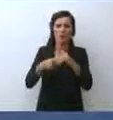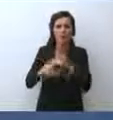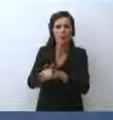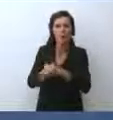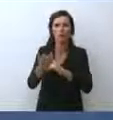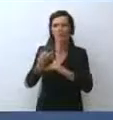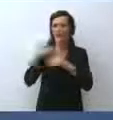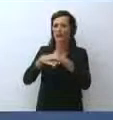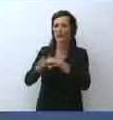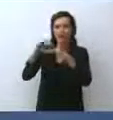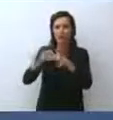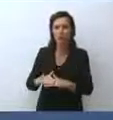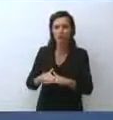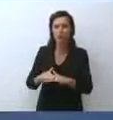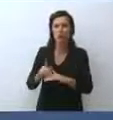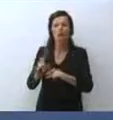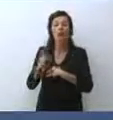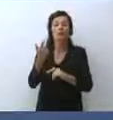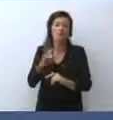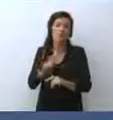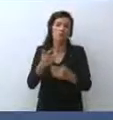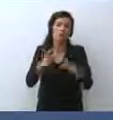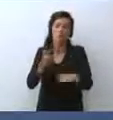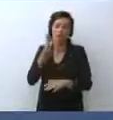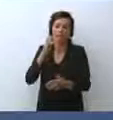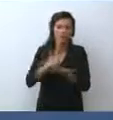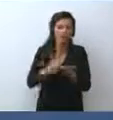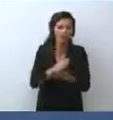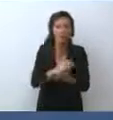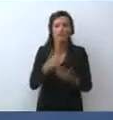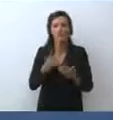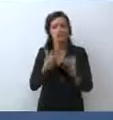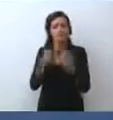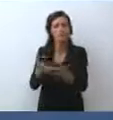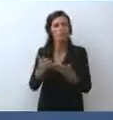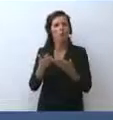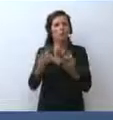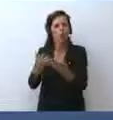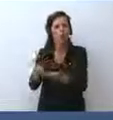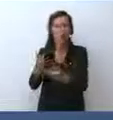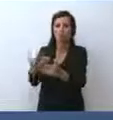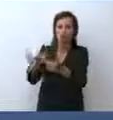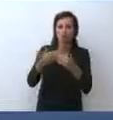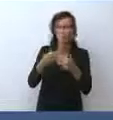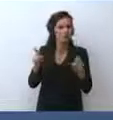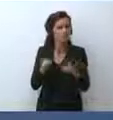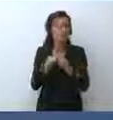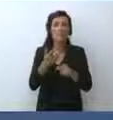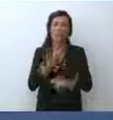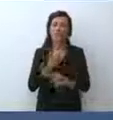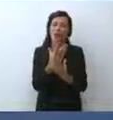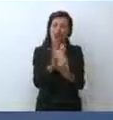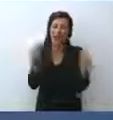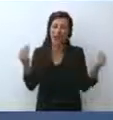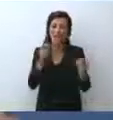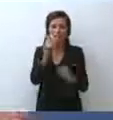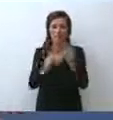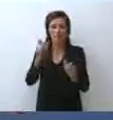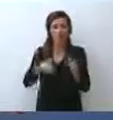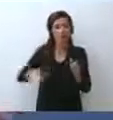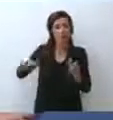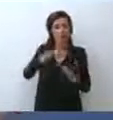in Afghanistan nel corso di questi vent'anni. Ma c'è ancora tanta gente che dovrebbe essere riportata